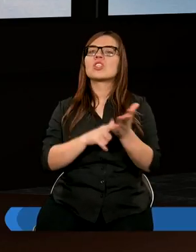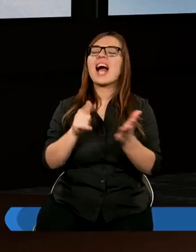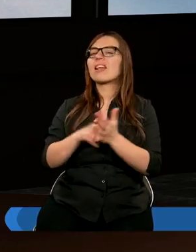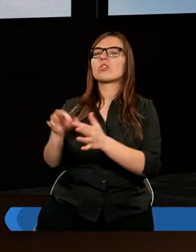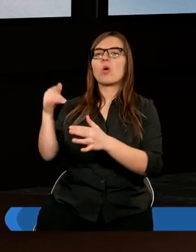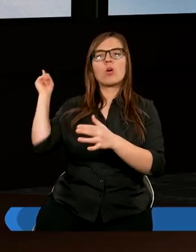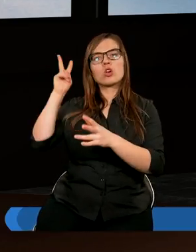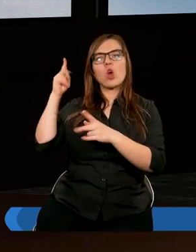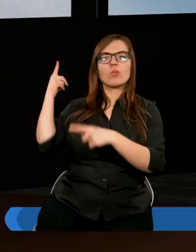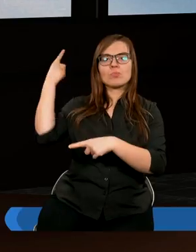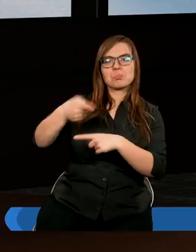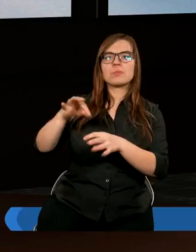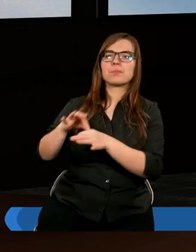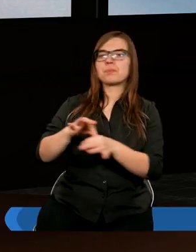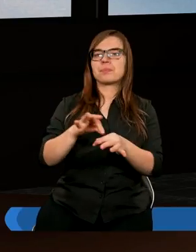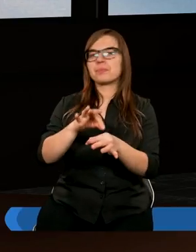kierowani,